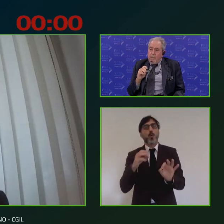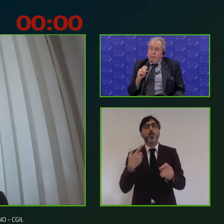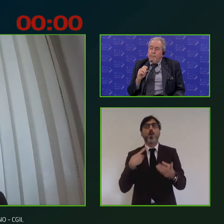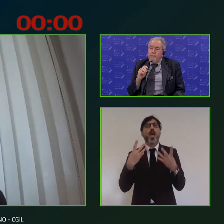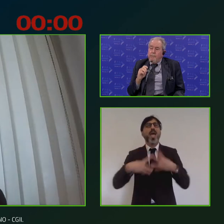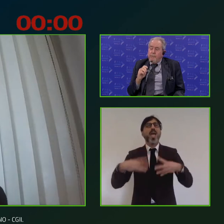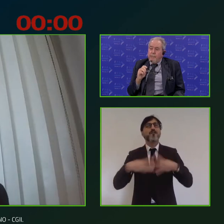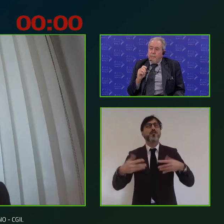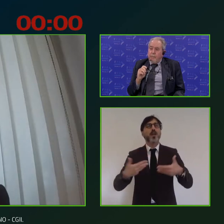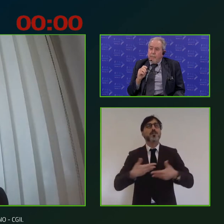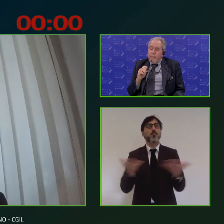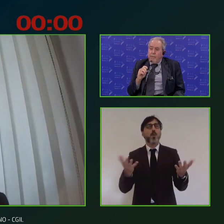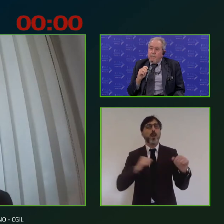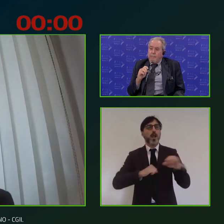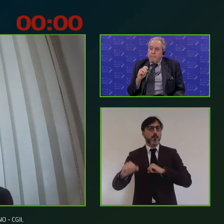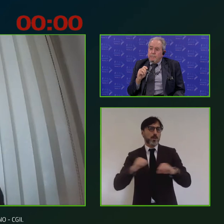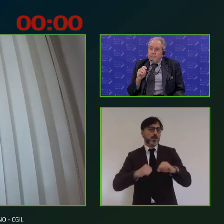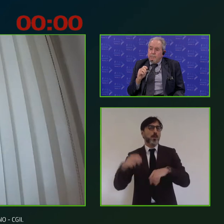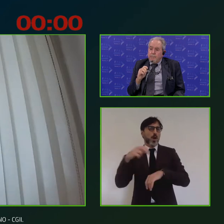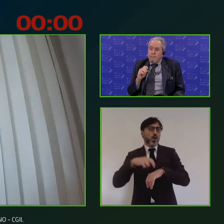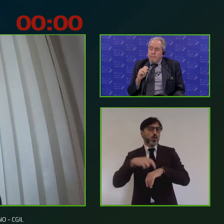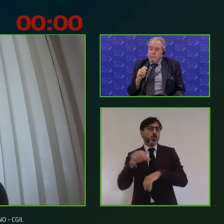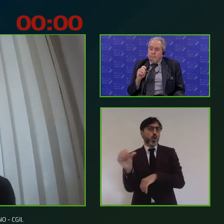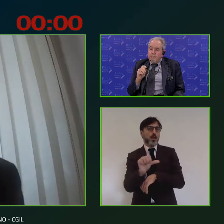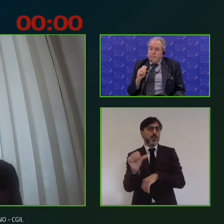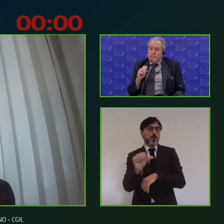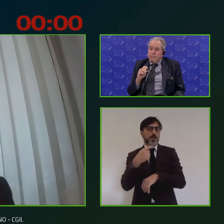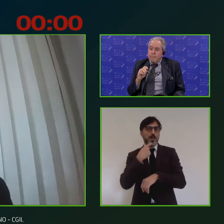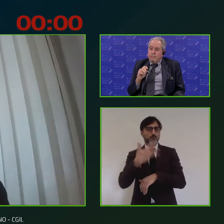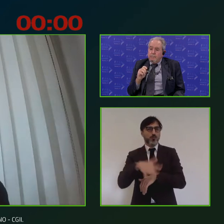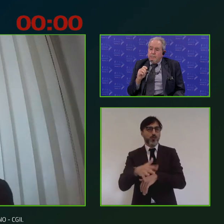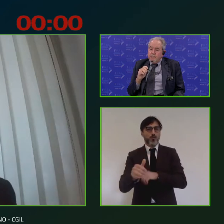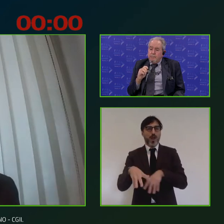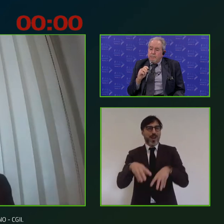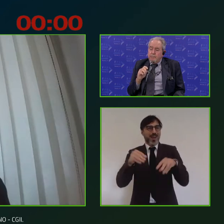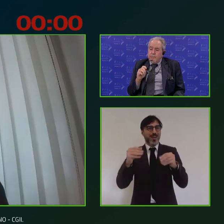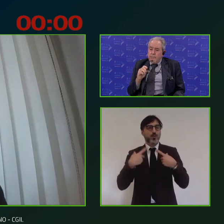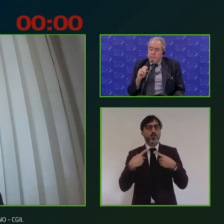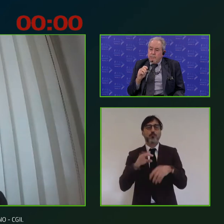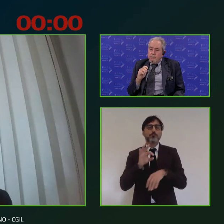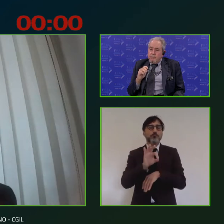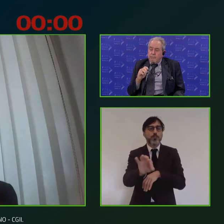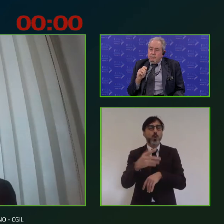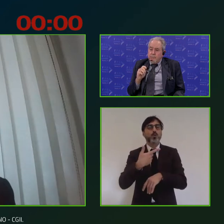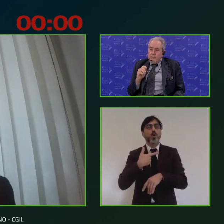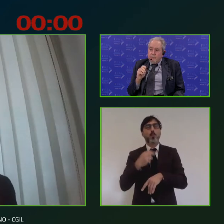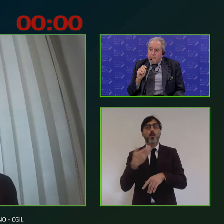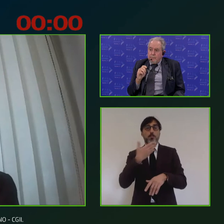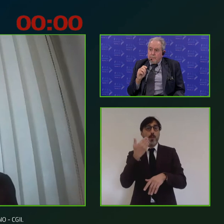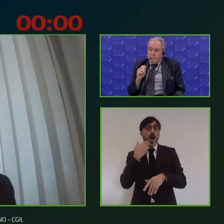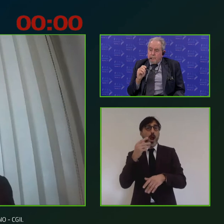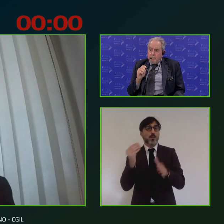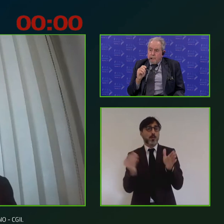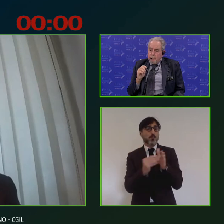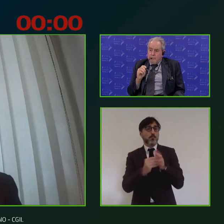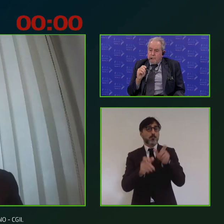amministrazione che pure il dottor Sabatini in qualche modo richiamava c'è un tema che riguarda carenza del personale c'è un tema